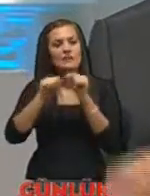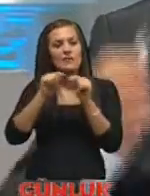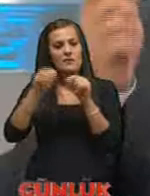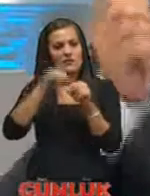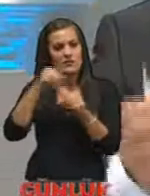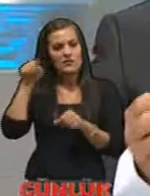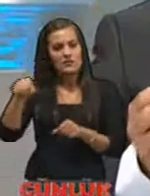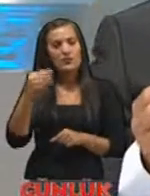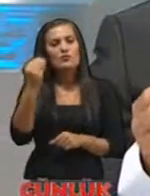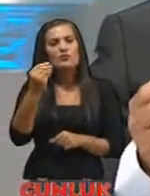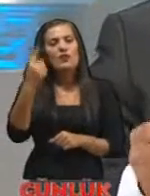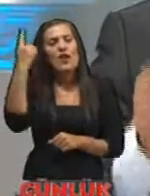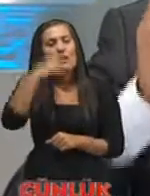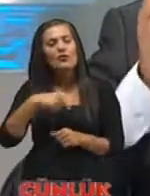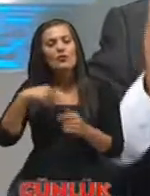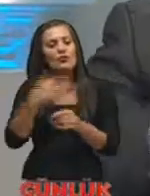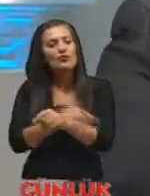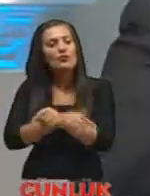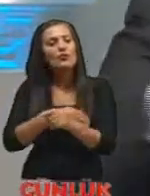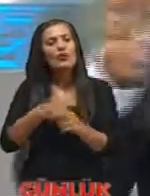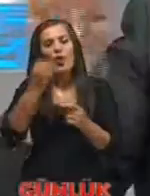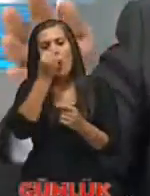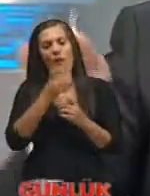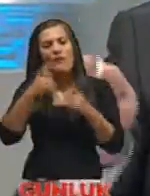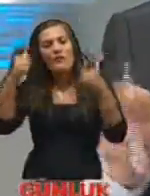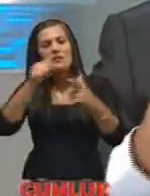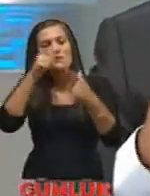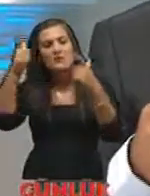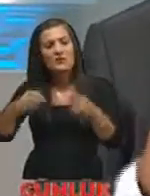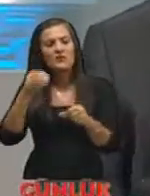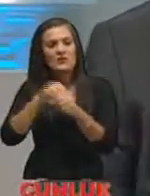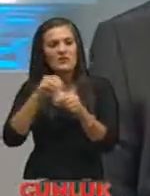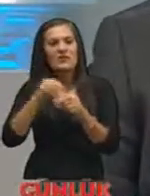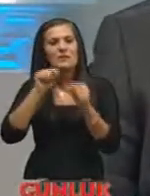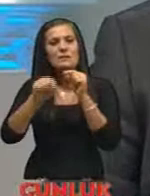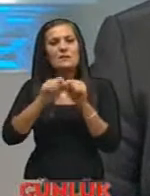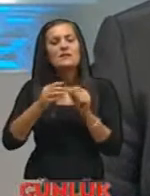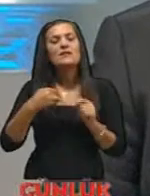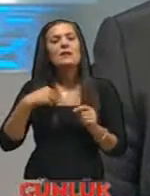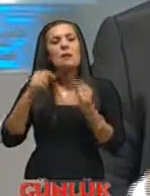'nde Körfezi ile ilgili Lefke Gemi Konağı bölgesinde, Kıbrıs'ın batı ucunda